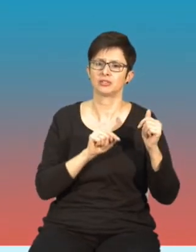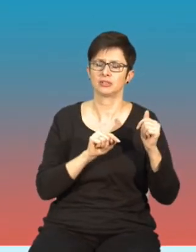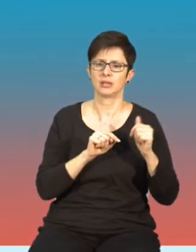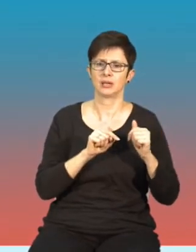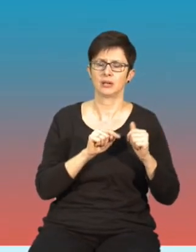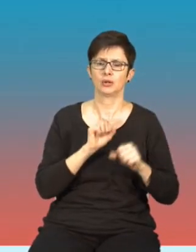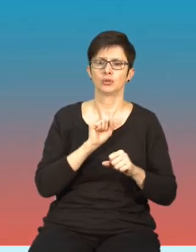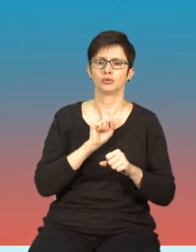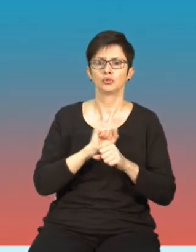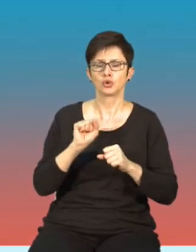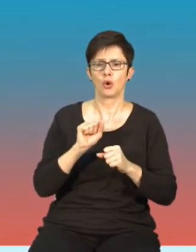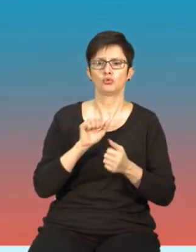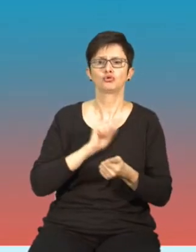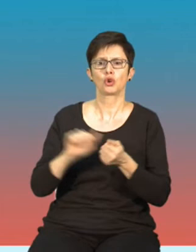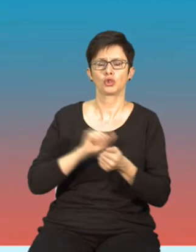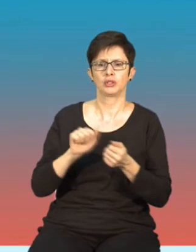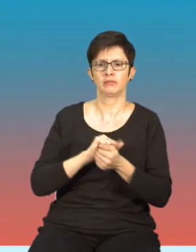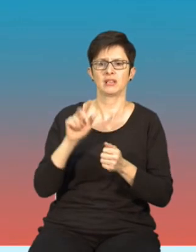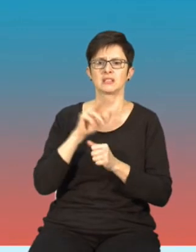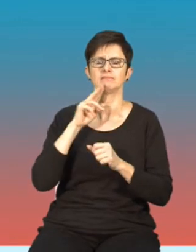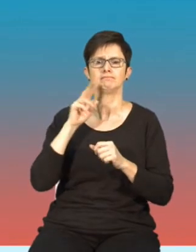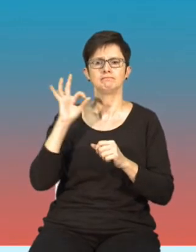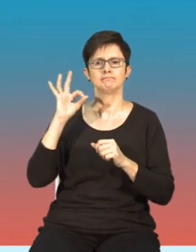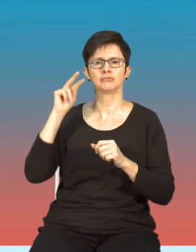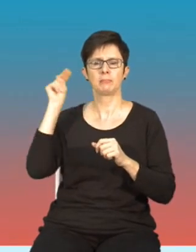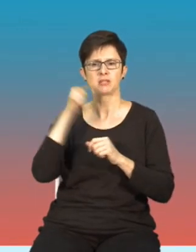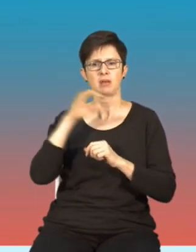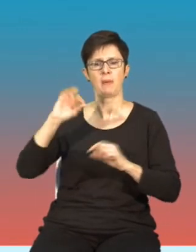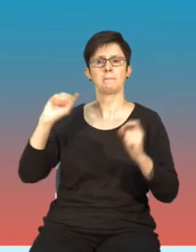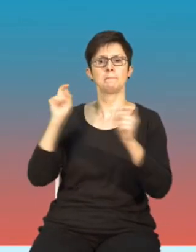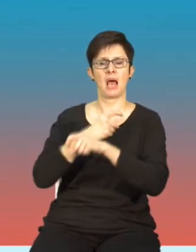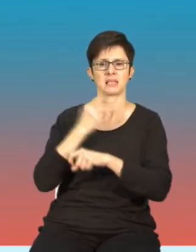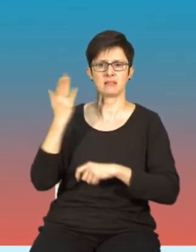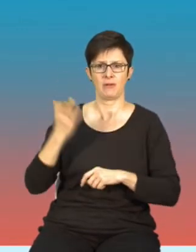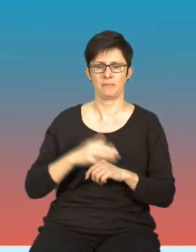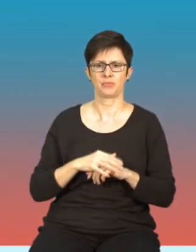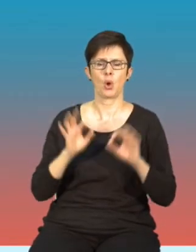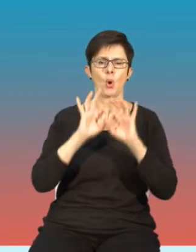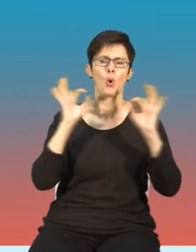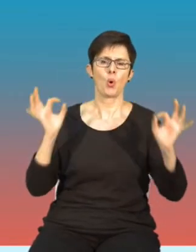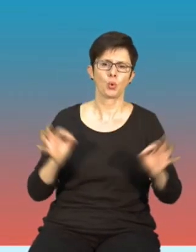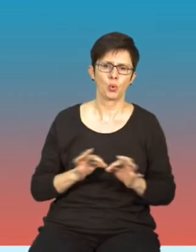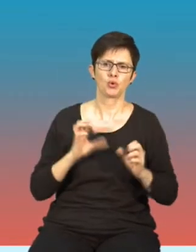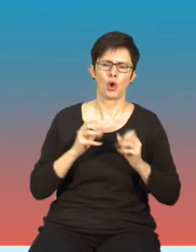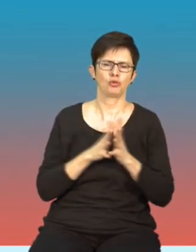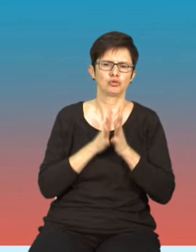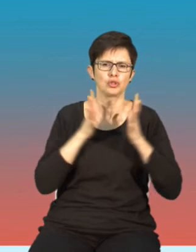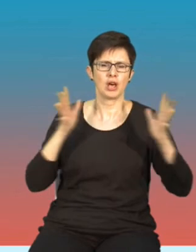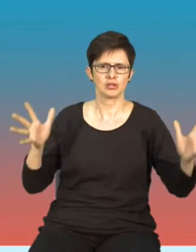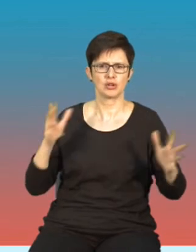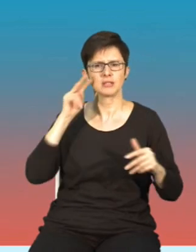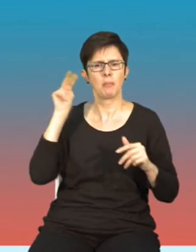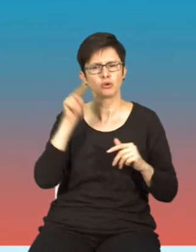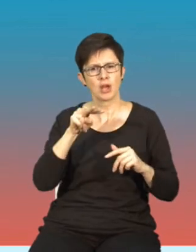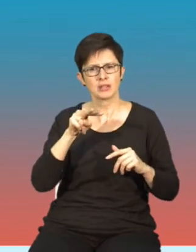są szkodliwe z perspektywy państwa. Chodzi ogólnie o dużo szerszą perspektywę